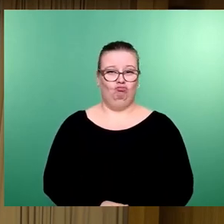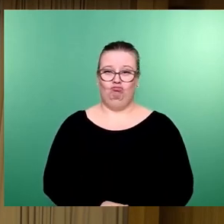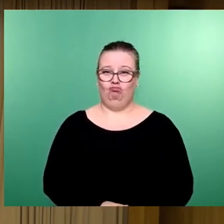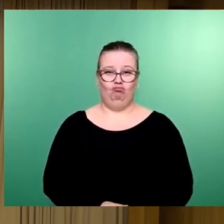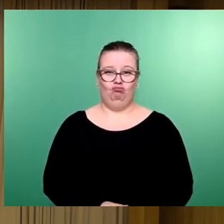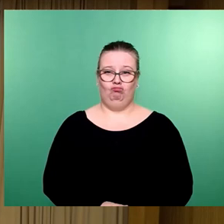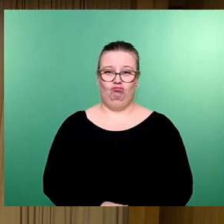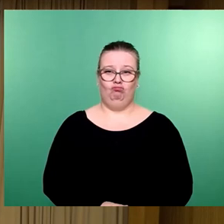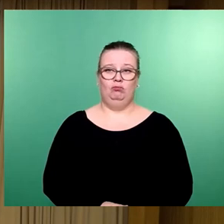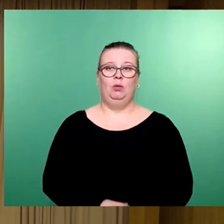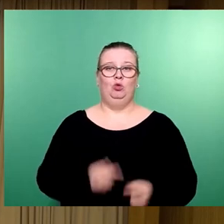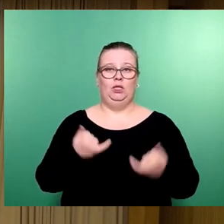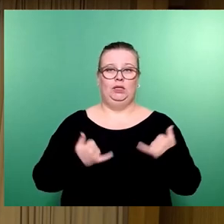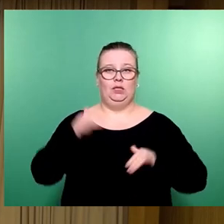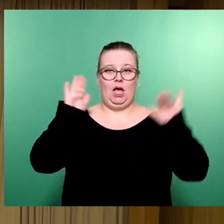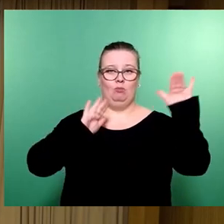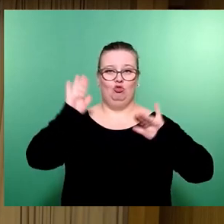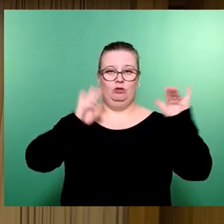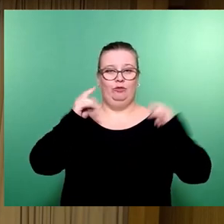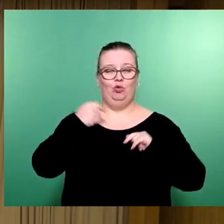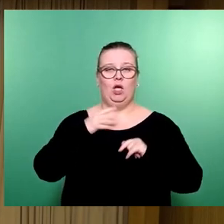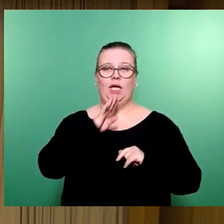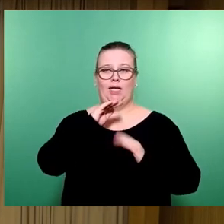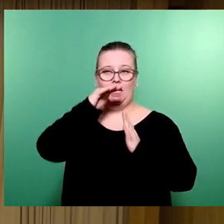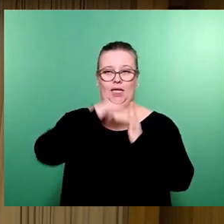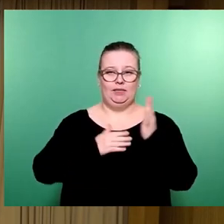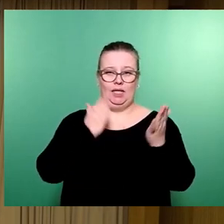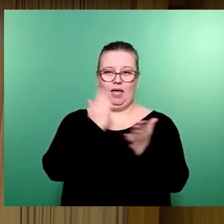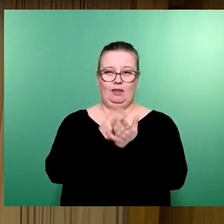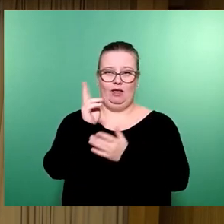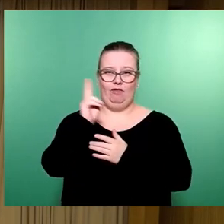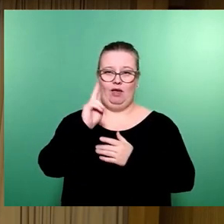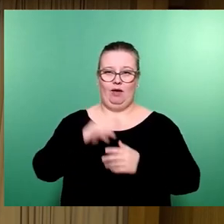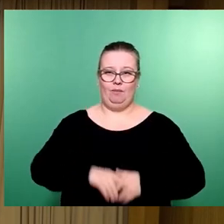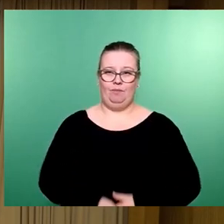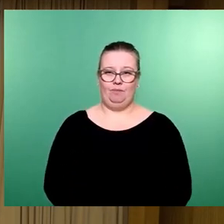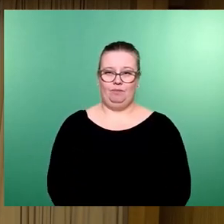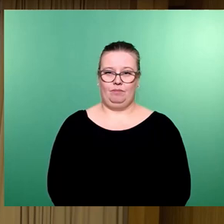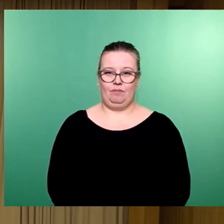Dann kommen wir zur Abstimmung. Wer für Ende der Rednerliste ist, den bitte ich jetzt um Stimmzeichen.